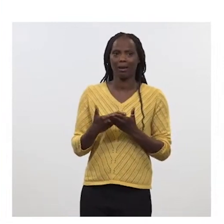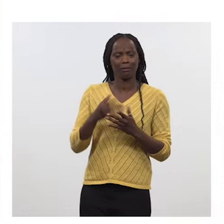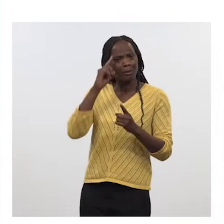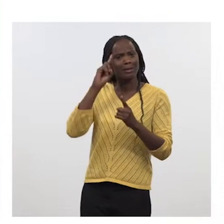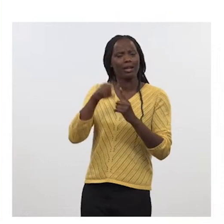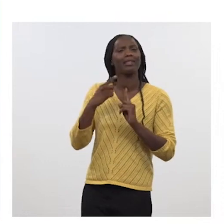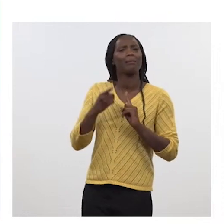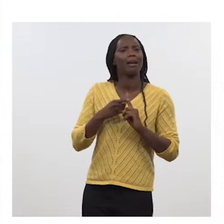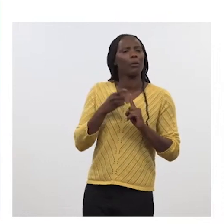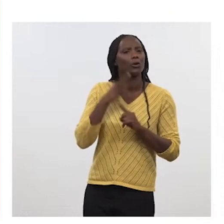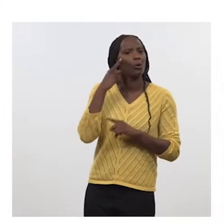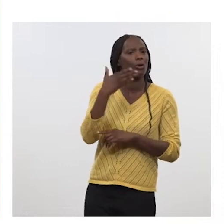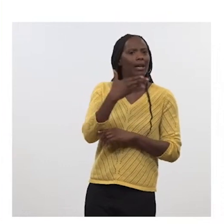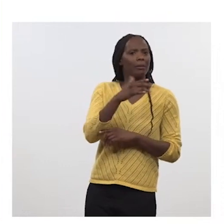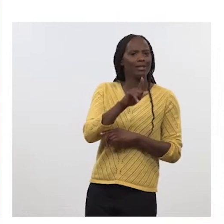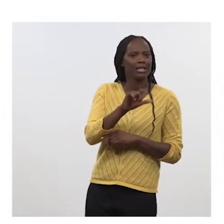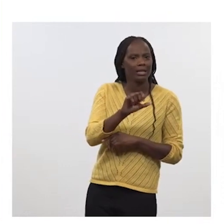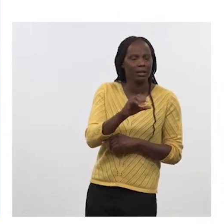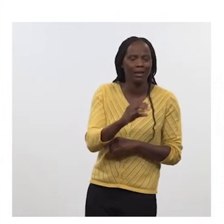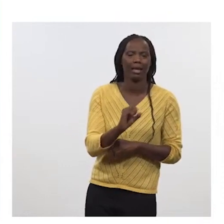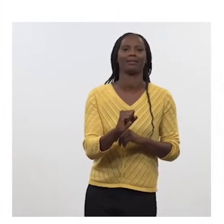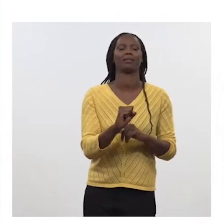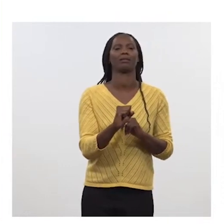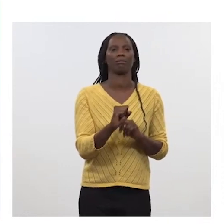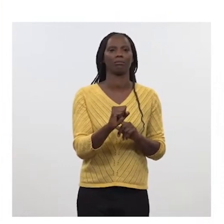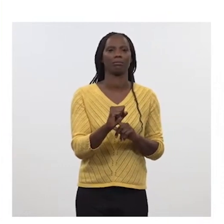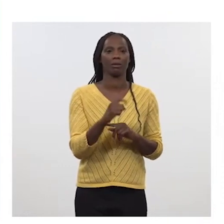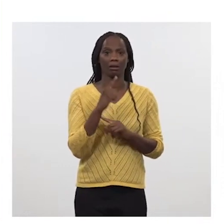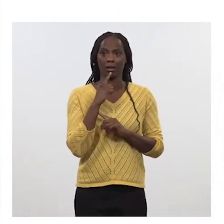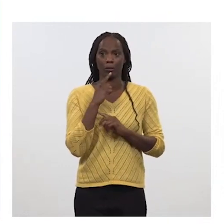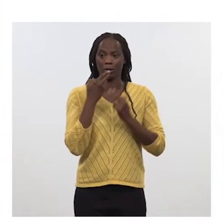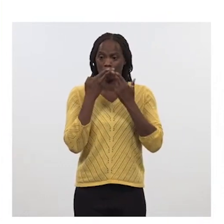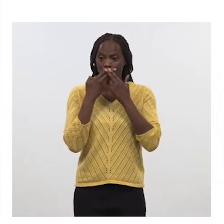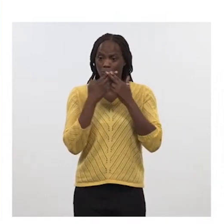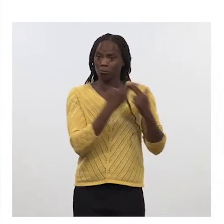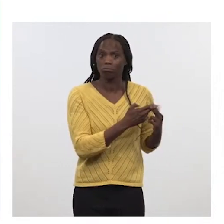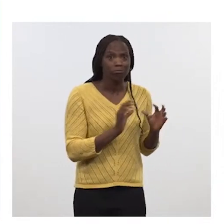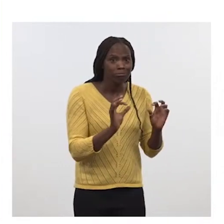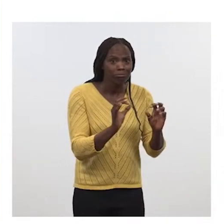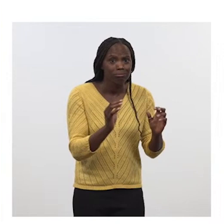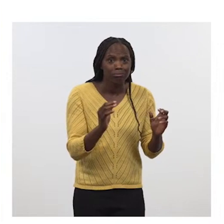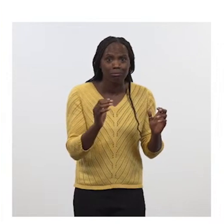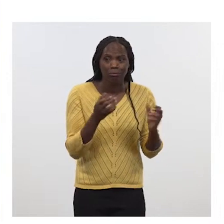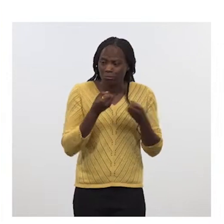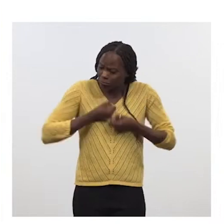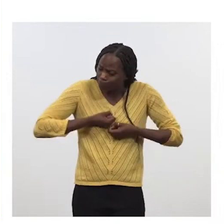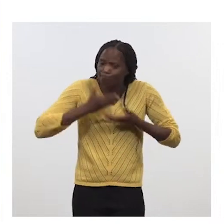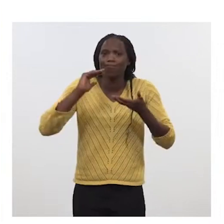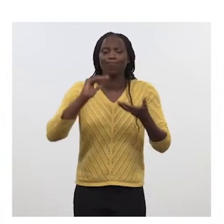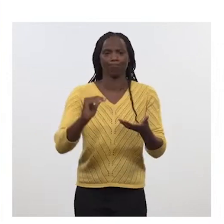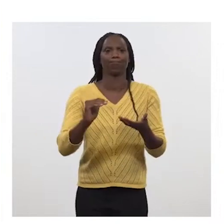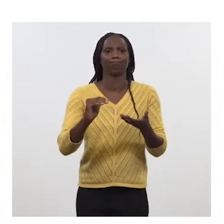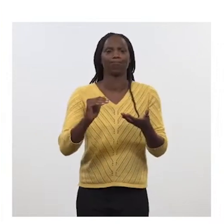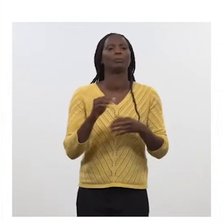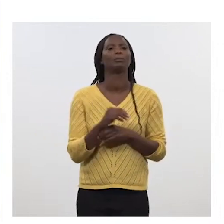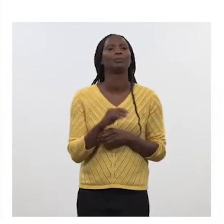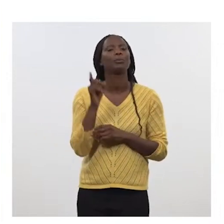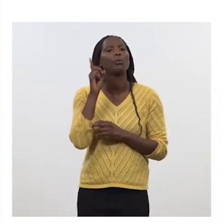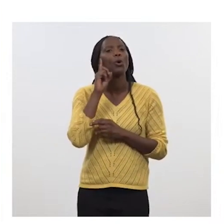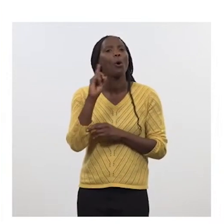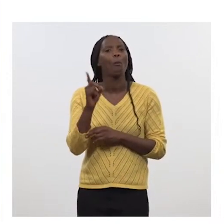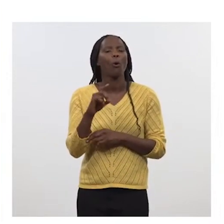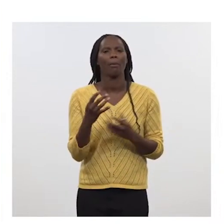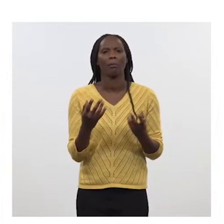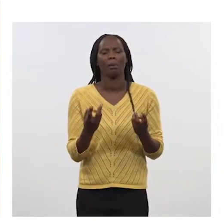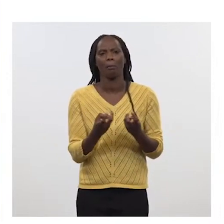le MGCS et d'ailleurs ça veut dire qu'il n pas de tabou y compris potentiellement sur le fait de faire un bouger par rapport à ce que l